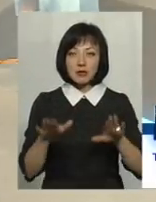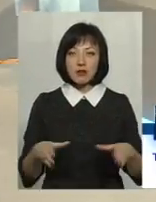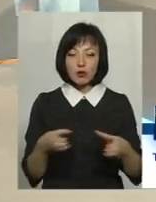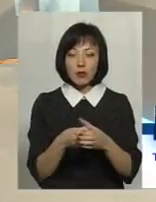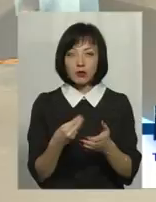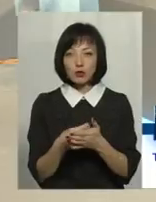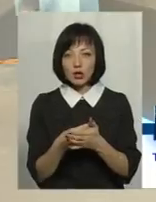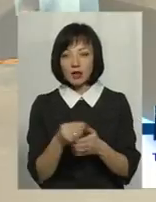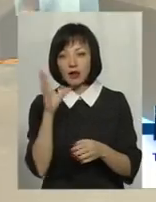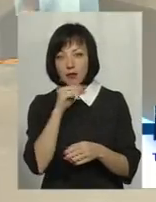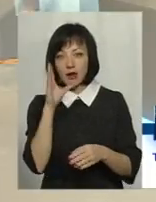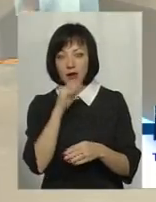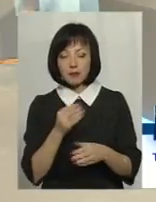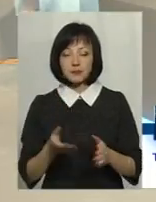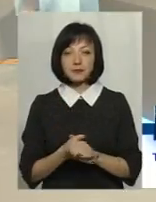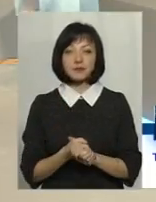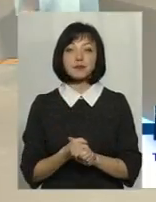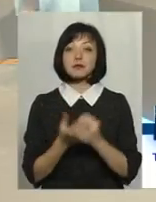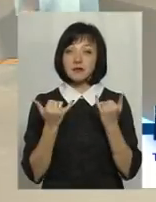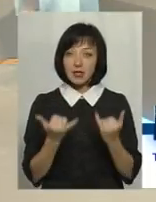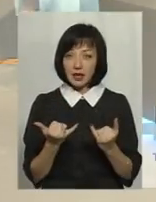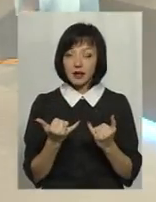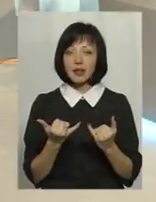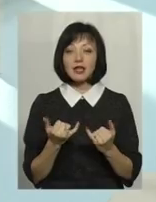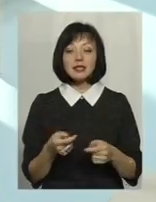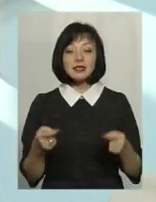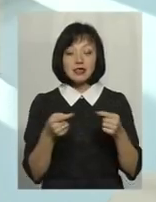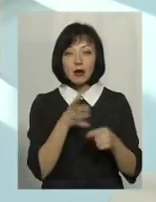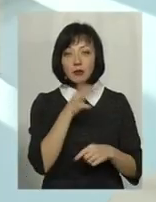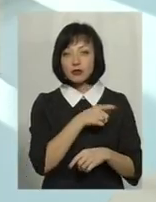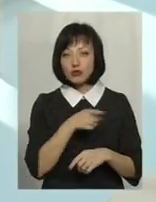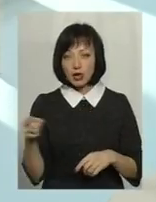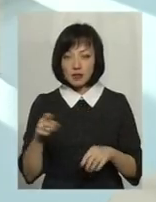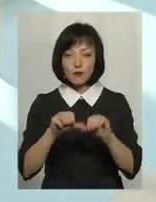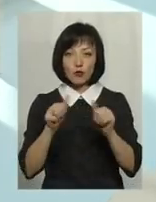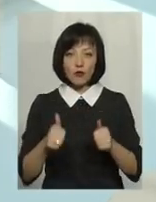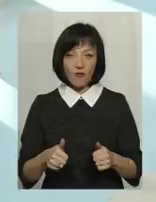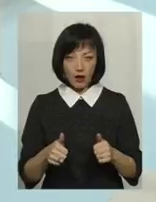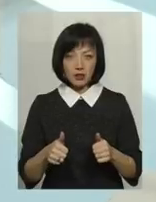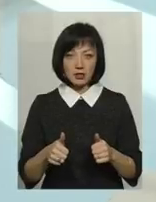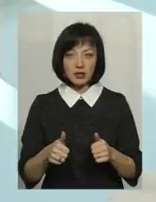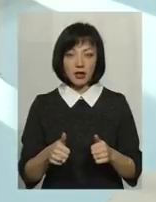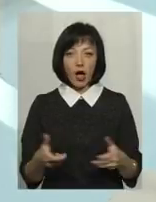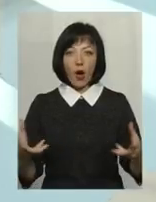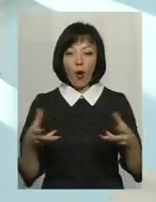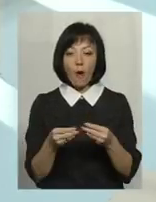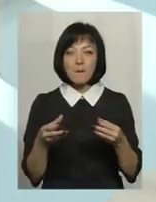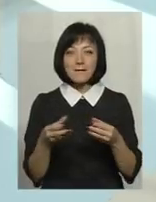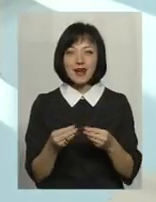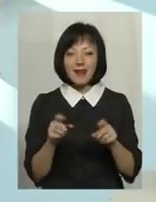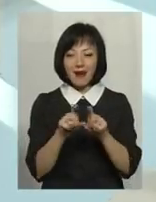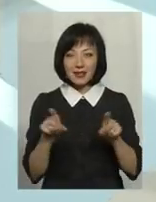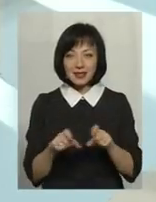бюджету, де які громади повинні сформуватися. То зараз саме власний час сформувати кооперації, які